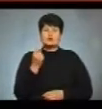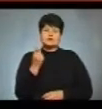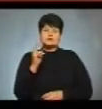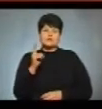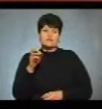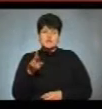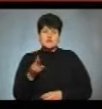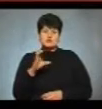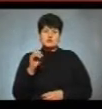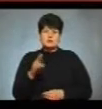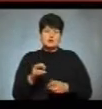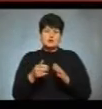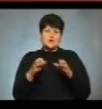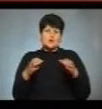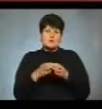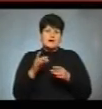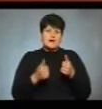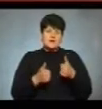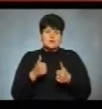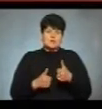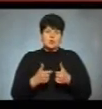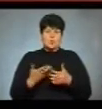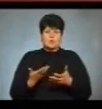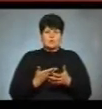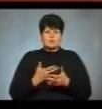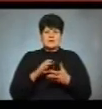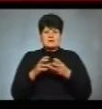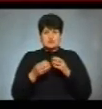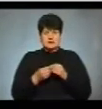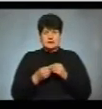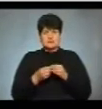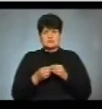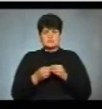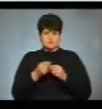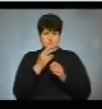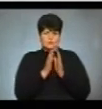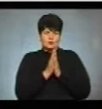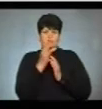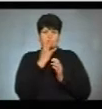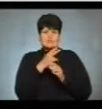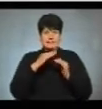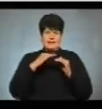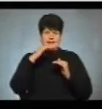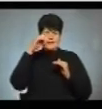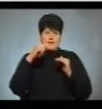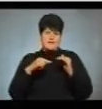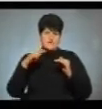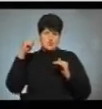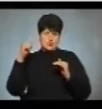соціологічна група «Рейтинг» оприлюднила результати своїх досліджень. Попрошу режисера показати нам графіку.